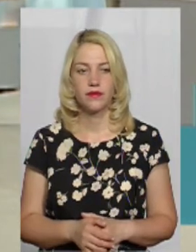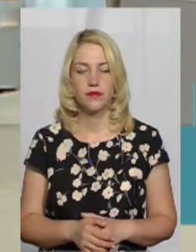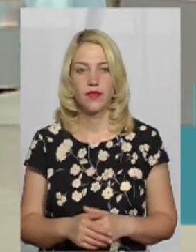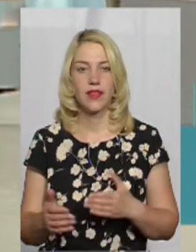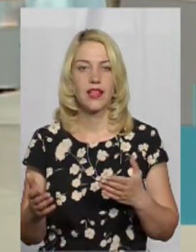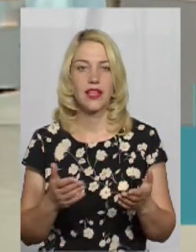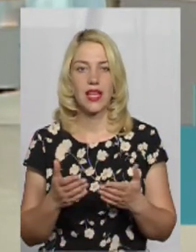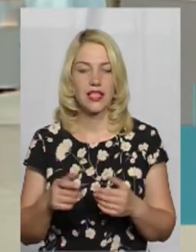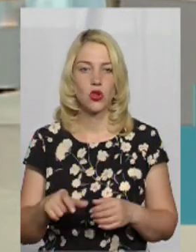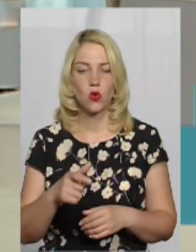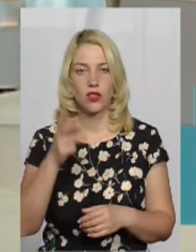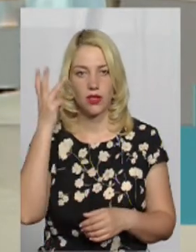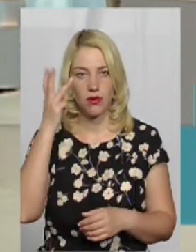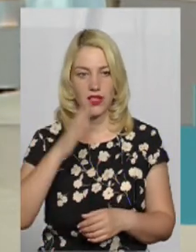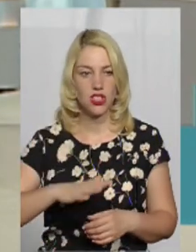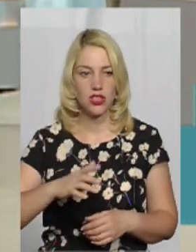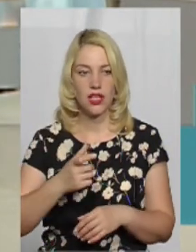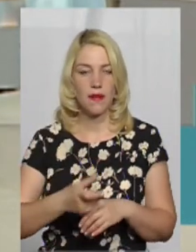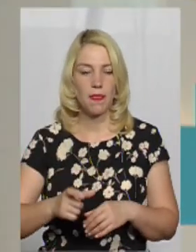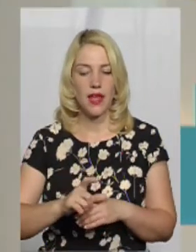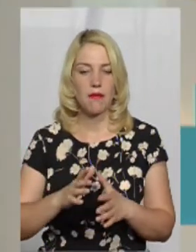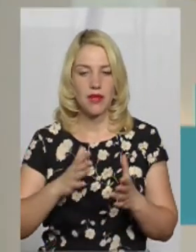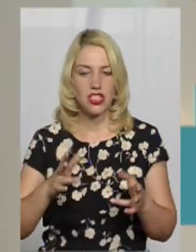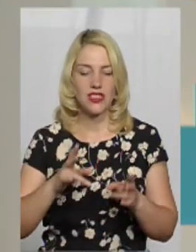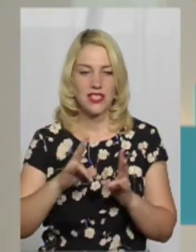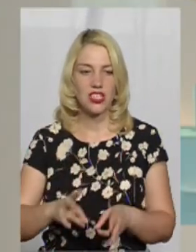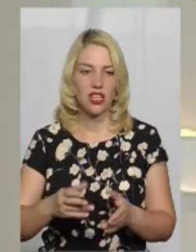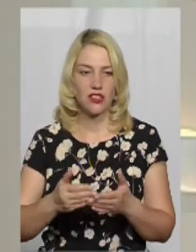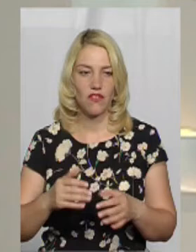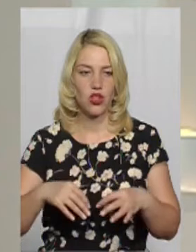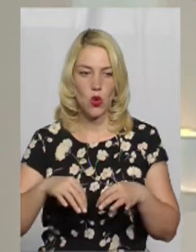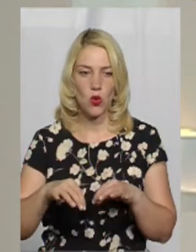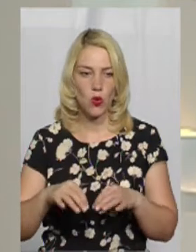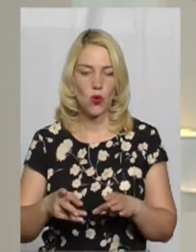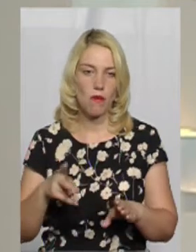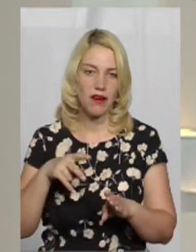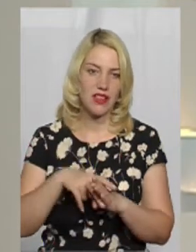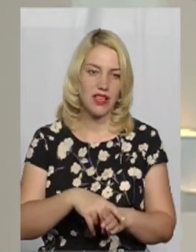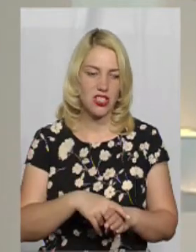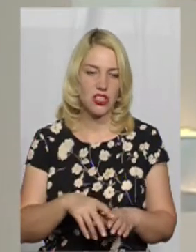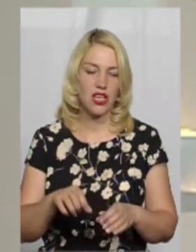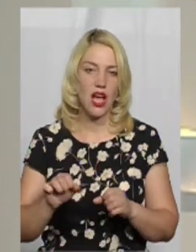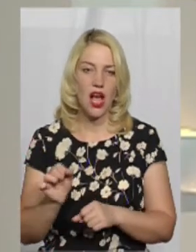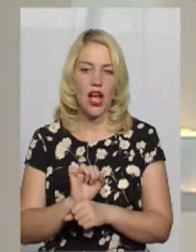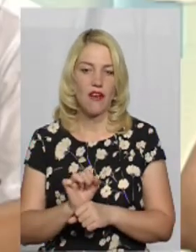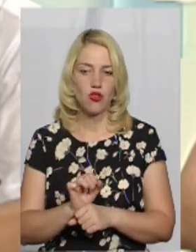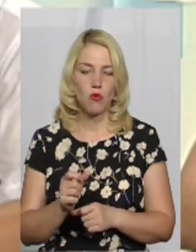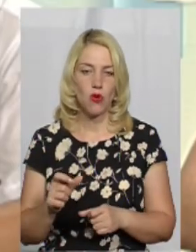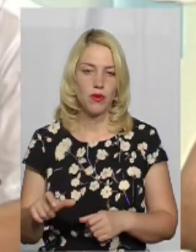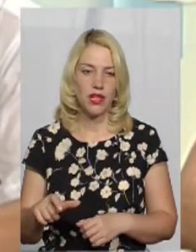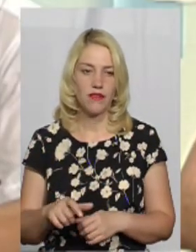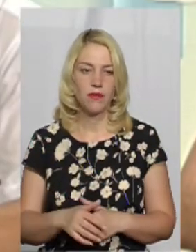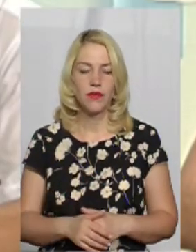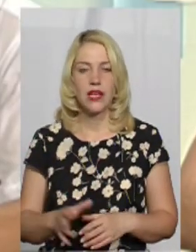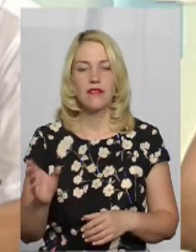Які дороги Хмельниччини найбільше страждають від руху перевантажених автомобілів? Ну, все залежить